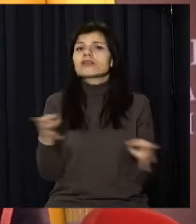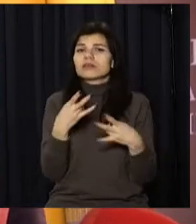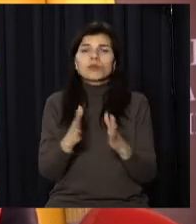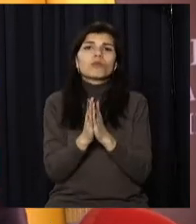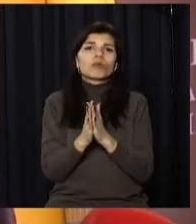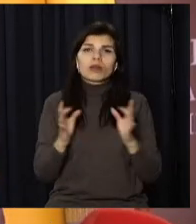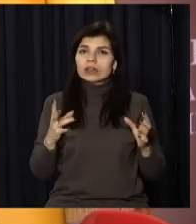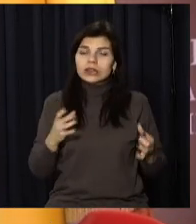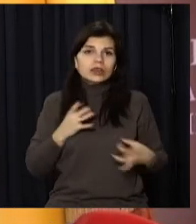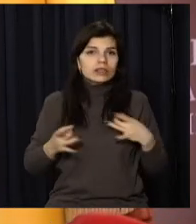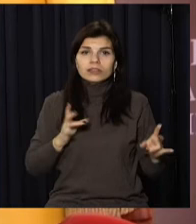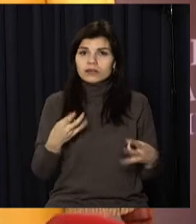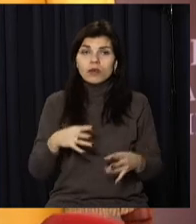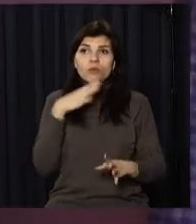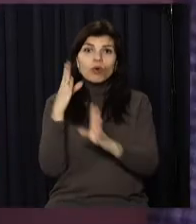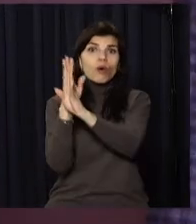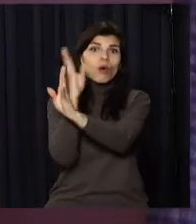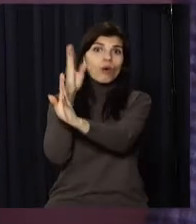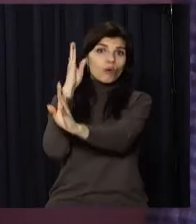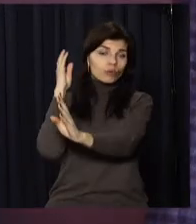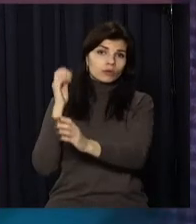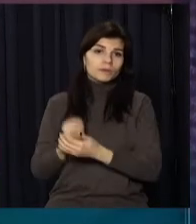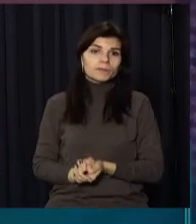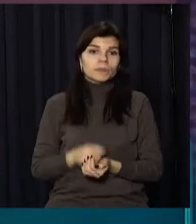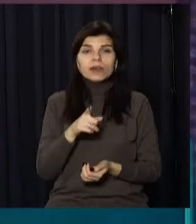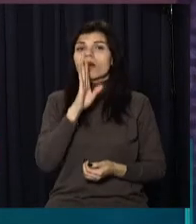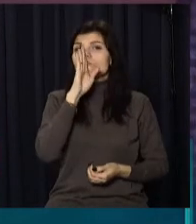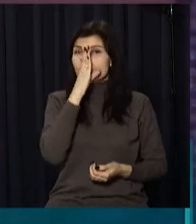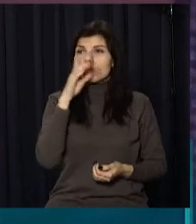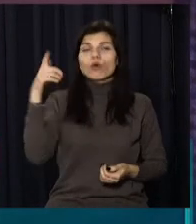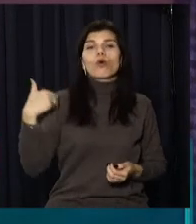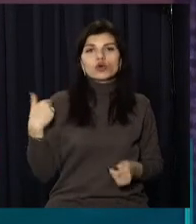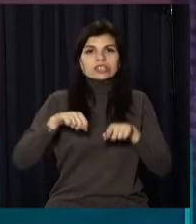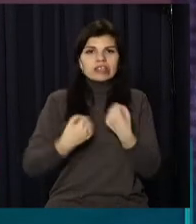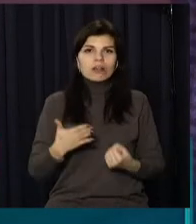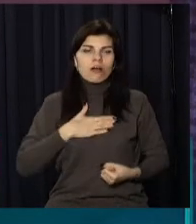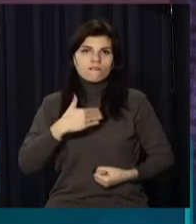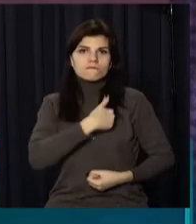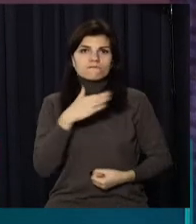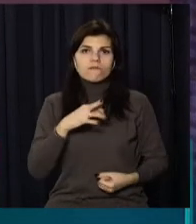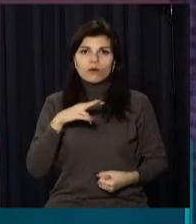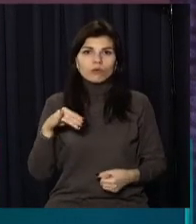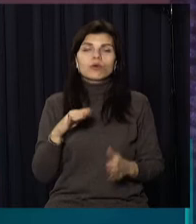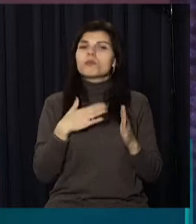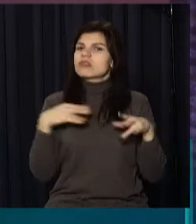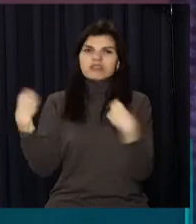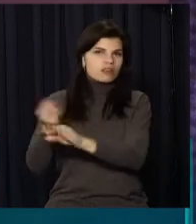людей, які стоять в чергах. Ворог хоче зламати нашу волю. Ми не дамо це зробити.